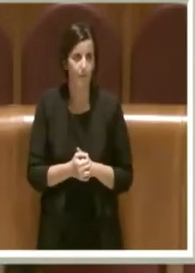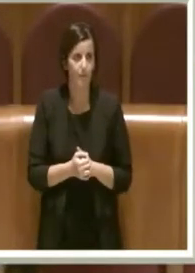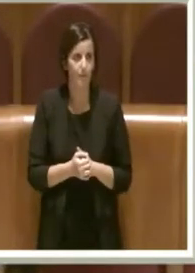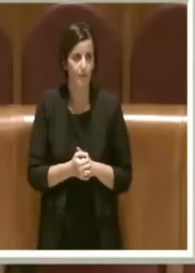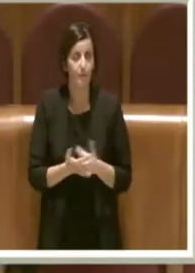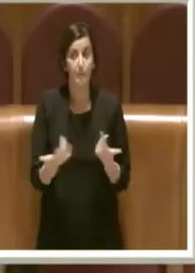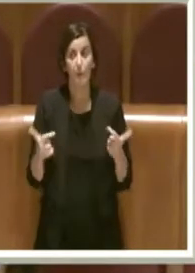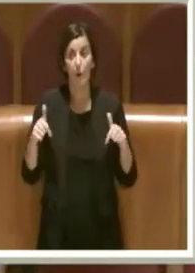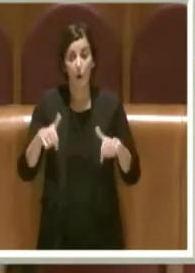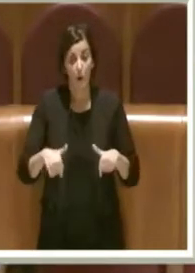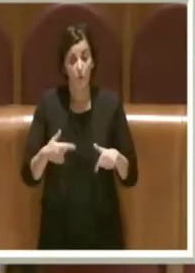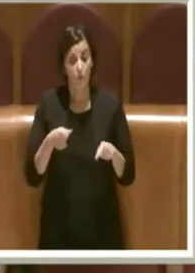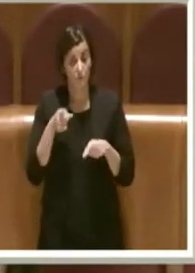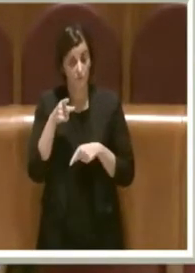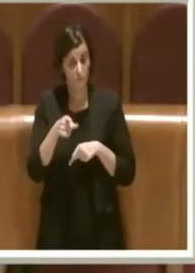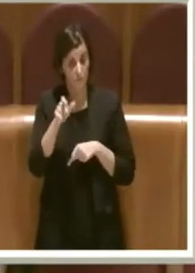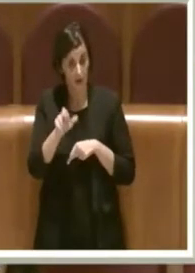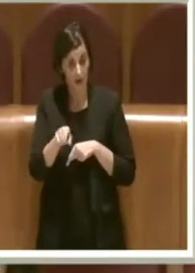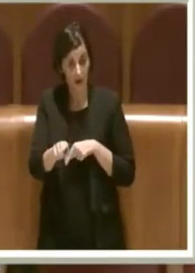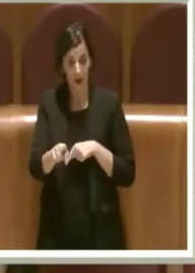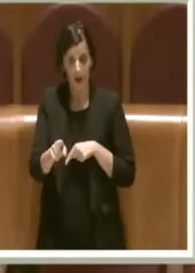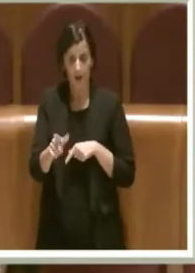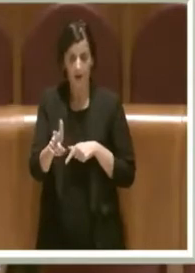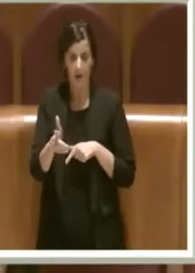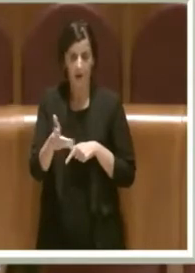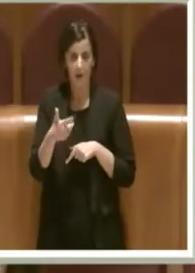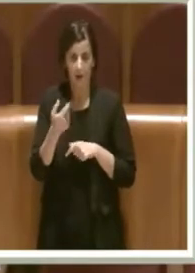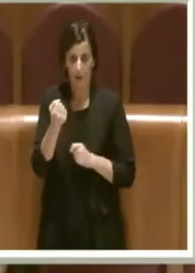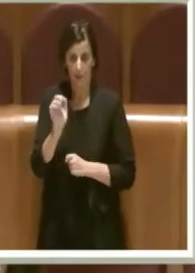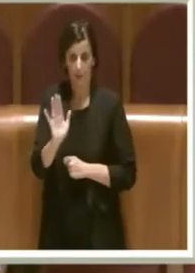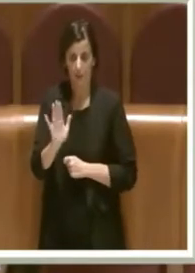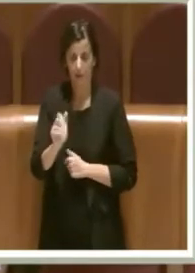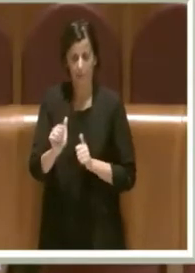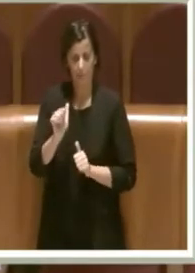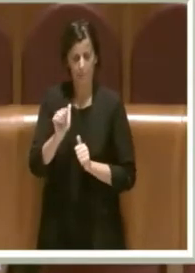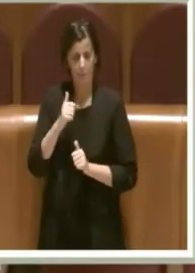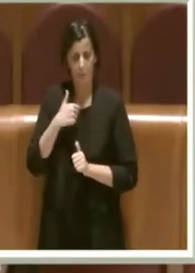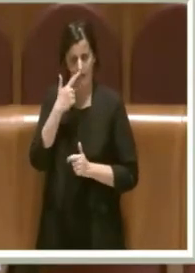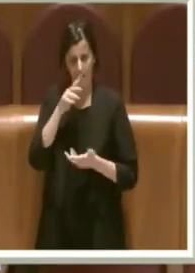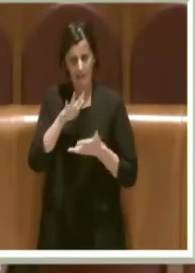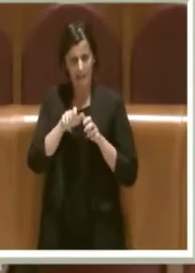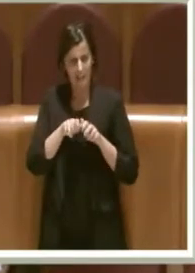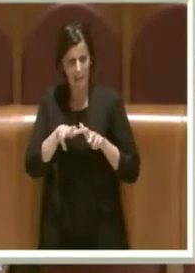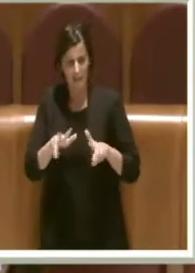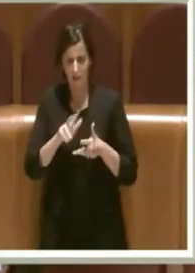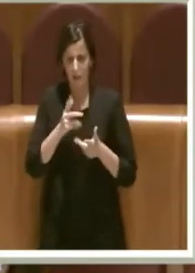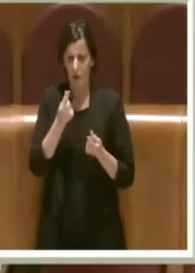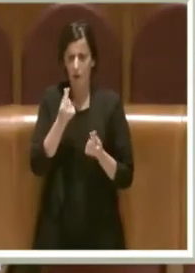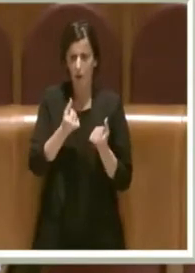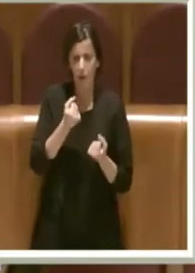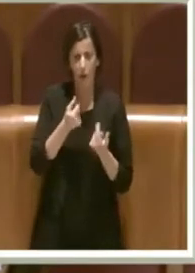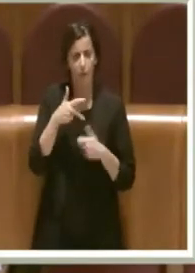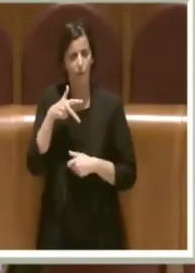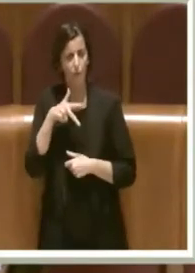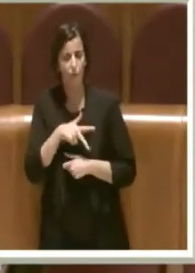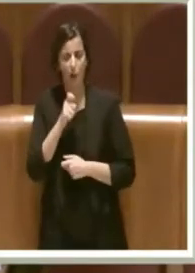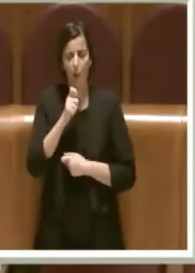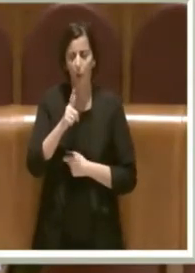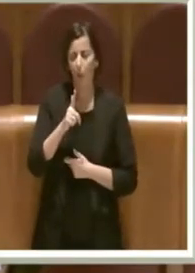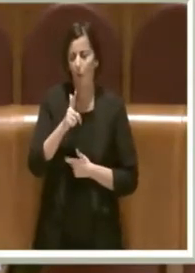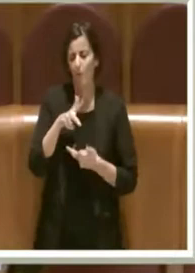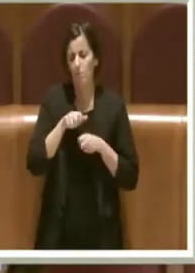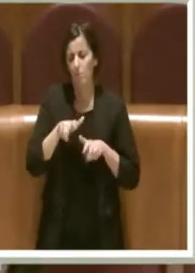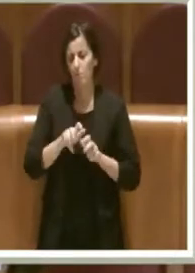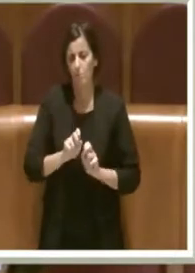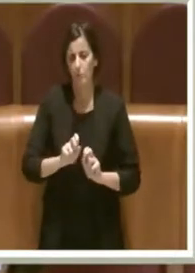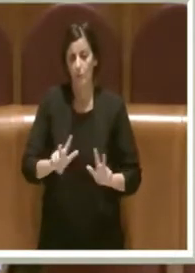Oggi lei nelle sue mani non ha il disastro economico, sociale e culturale che quando noi siamo arrivati